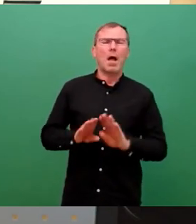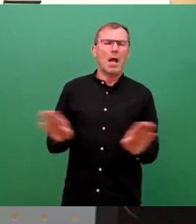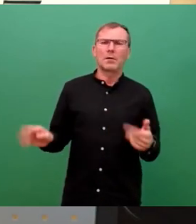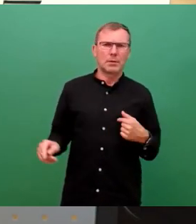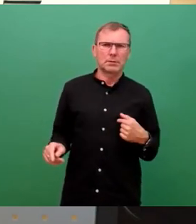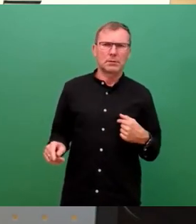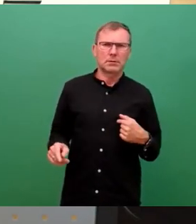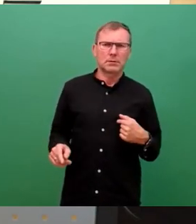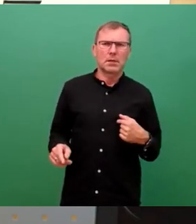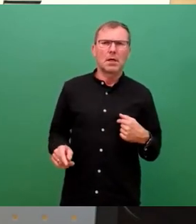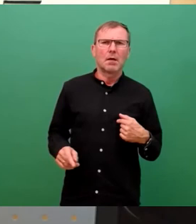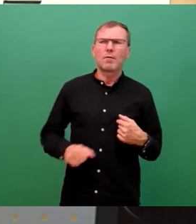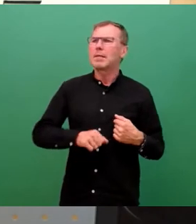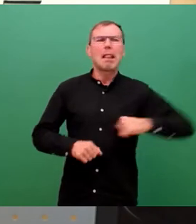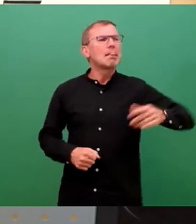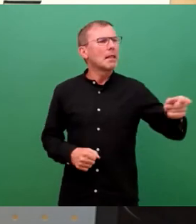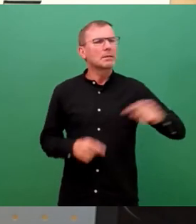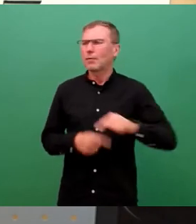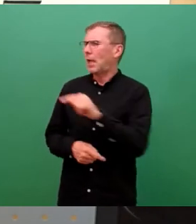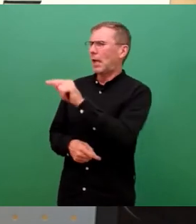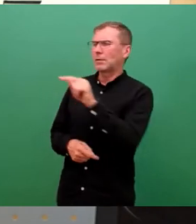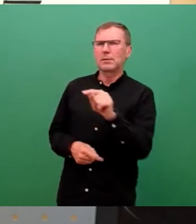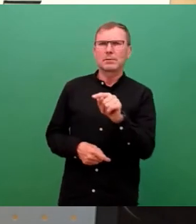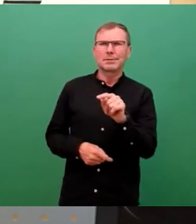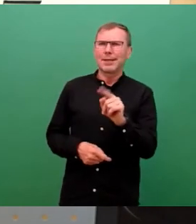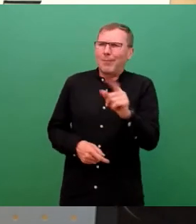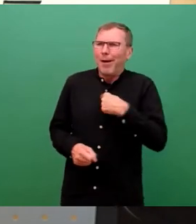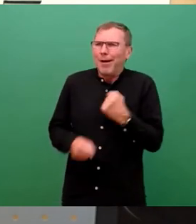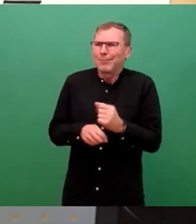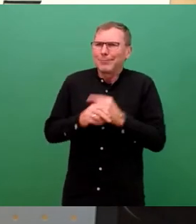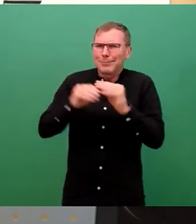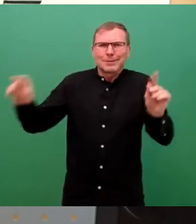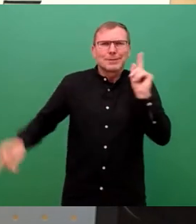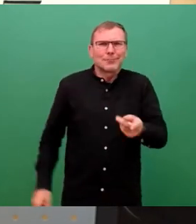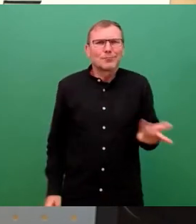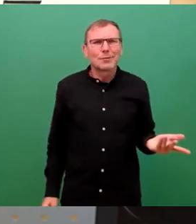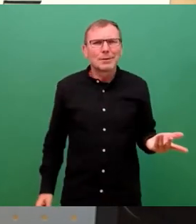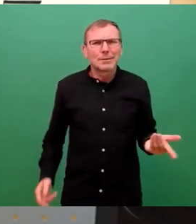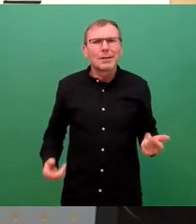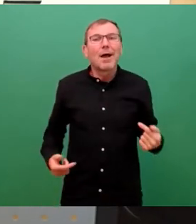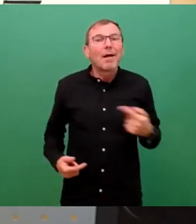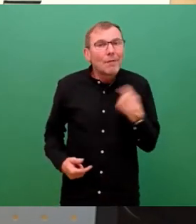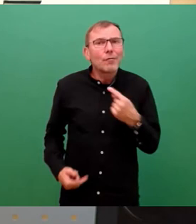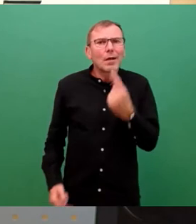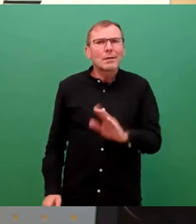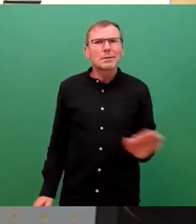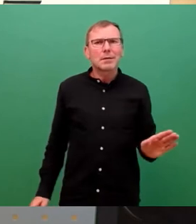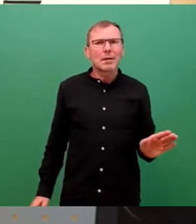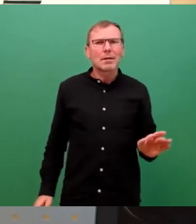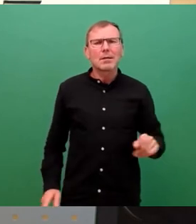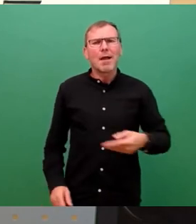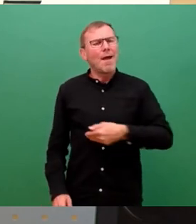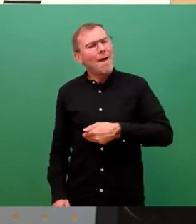der linken Seite oder von anderen, aber auch sie müssen gesagt sein. Es muss zumindest erlaubt sein. Wir sagen, runter mit den